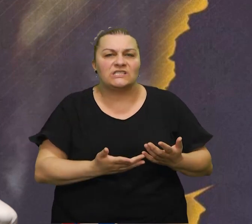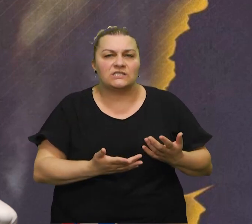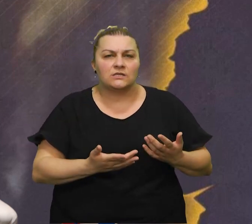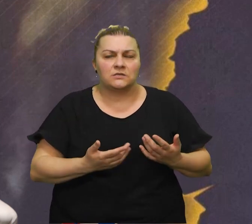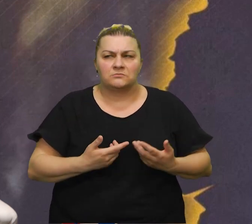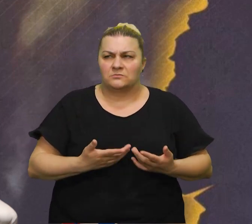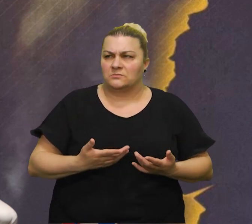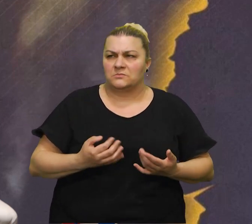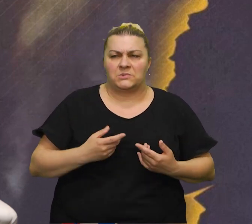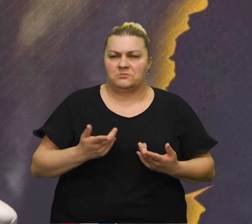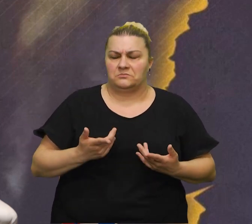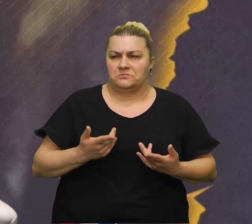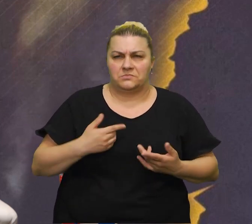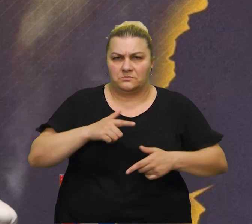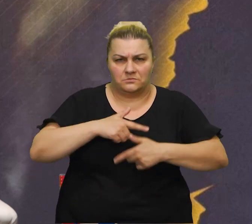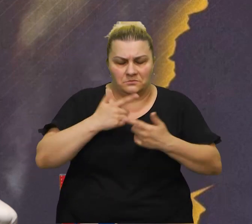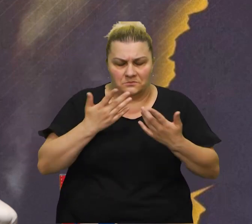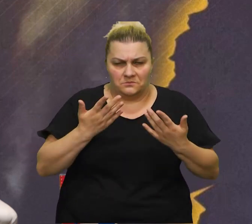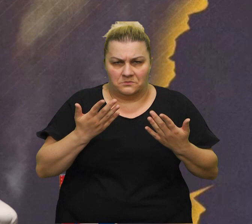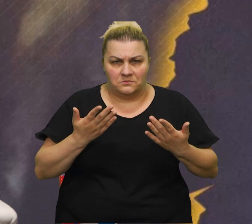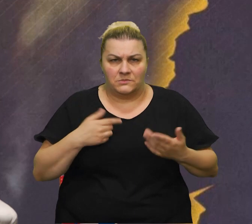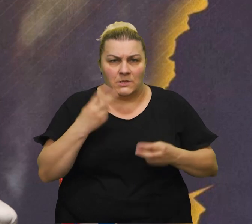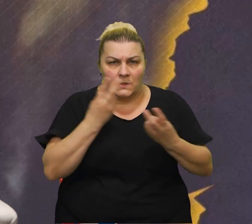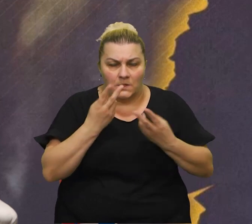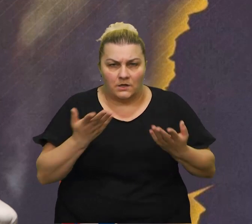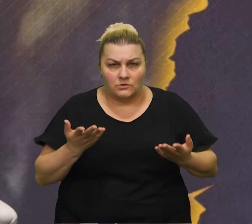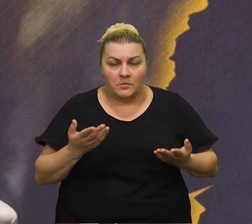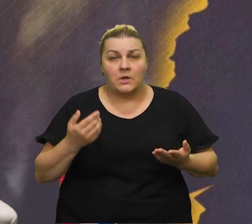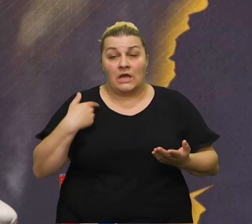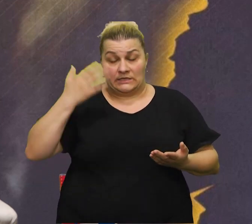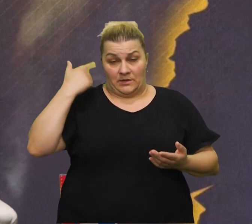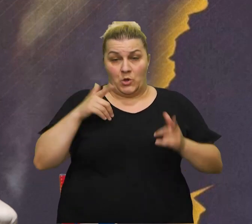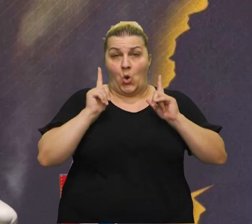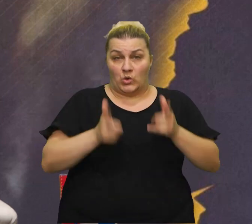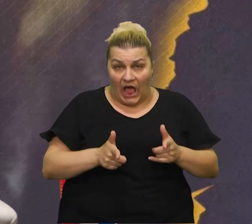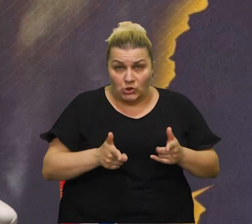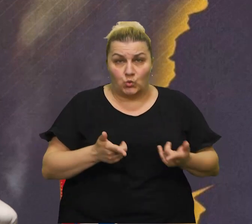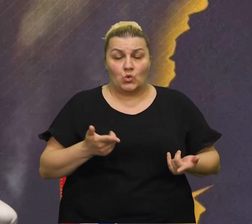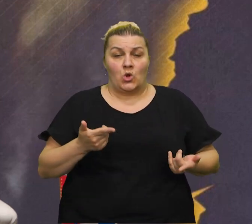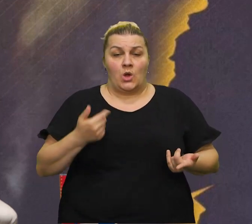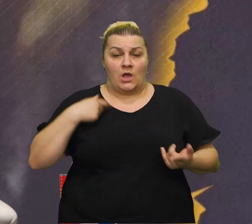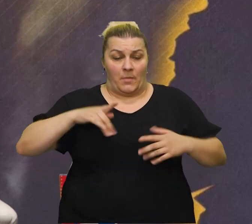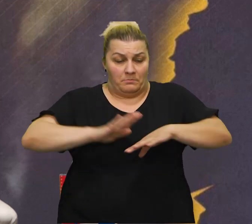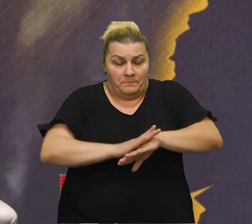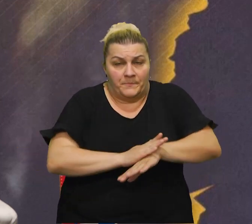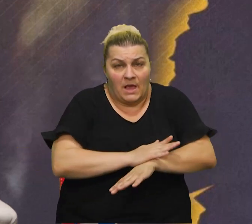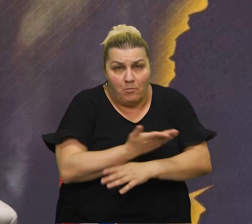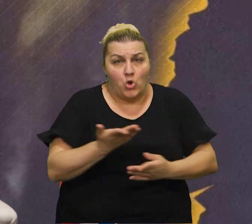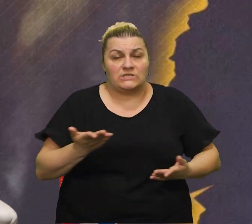Mene je, nije mi bilo svejedno. Ja sam čovjek koji je prošao rat koji ima svoje emocije, koji ima,